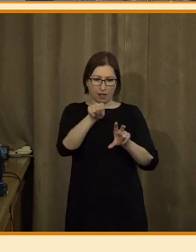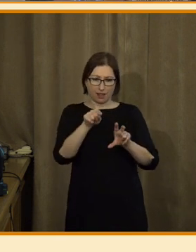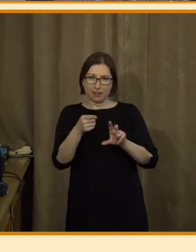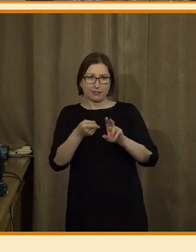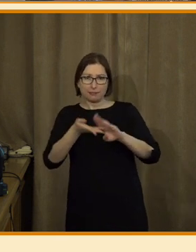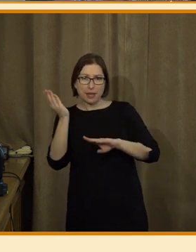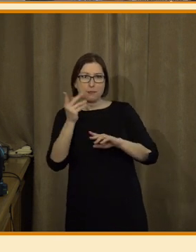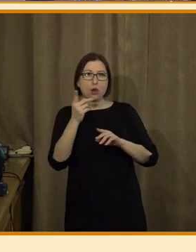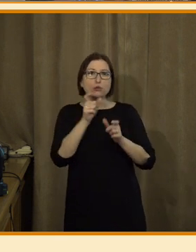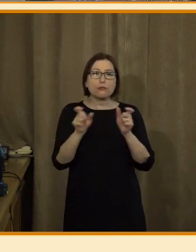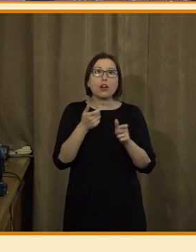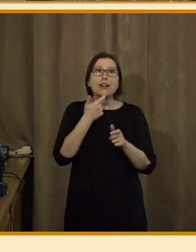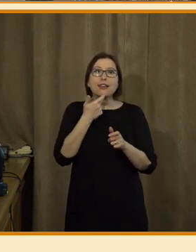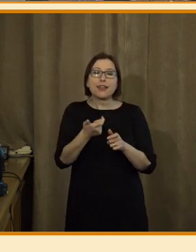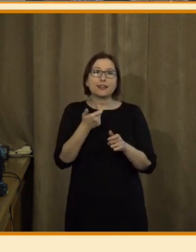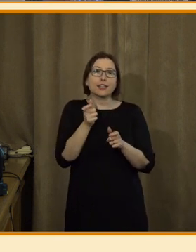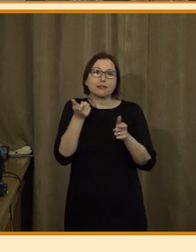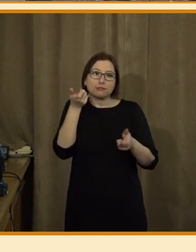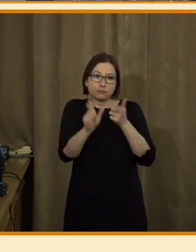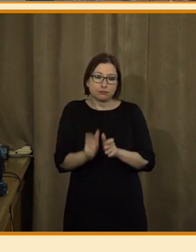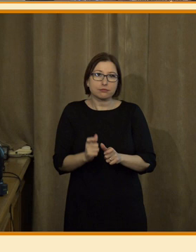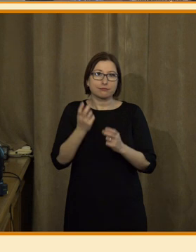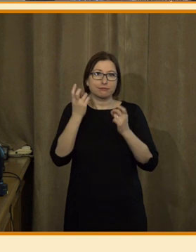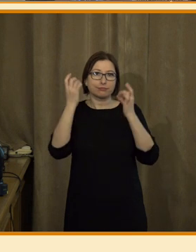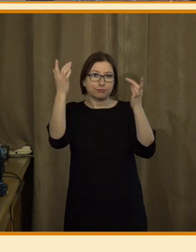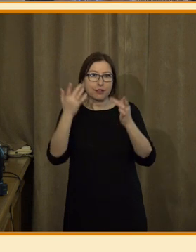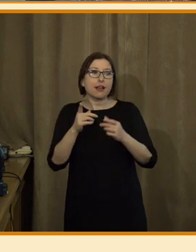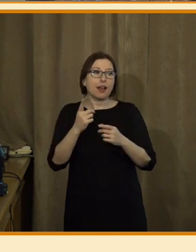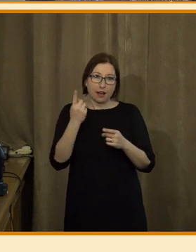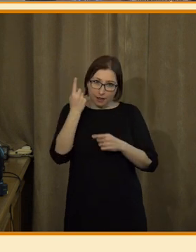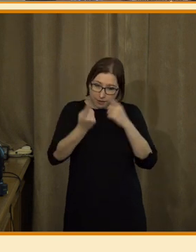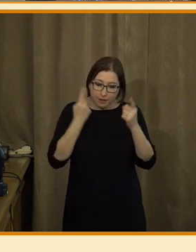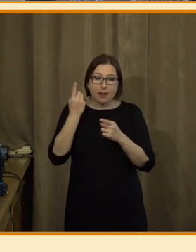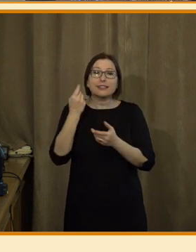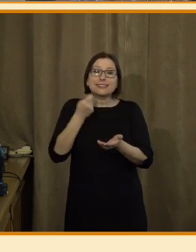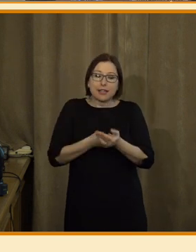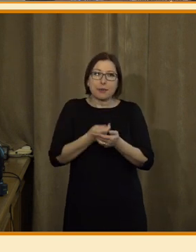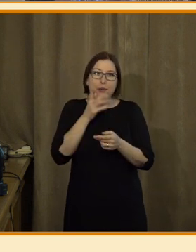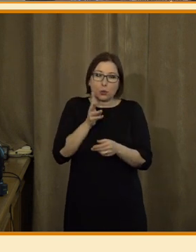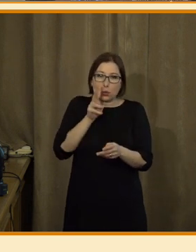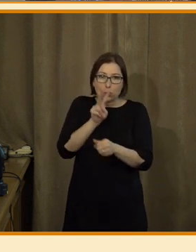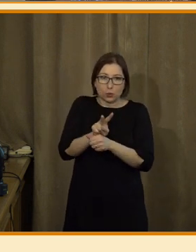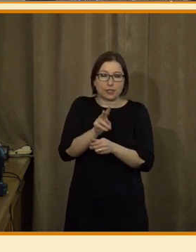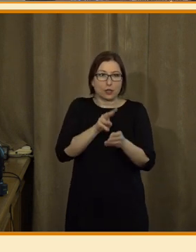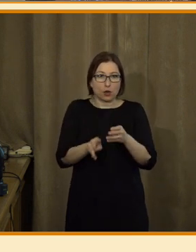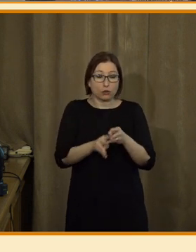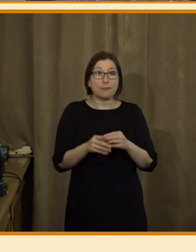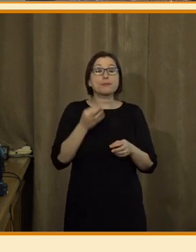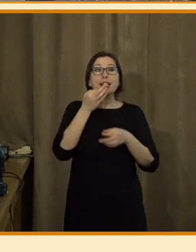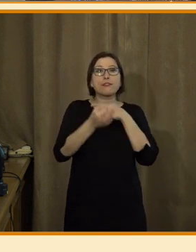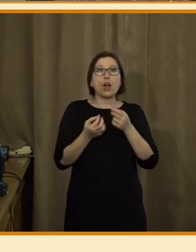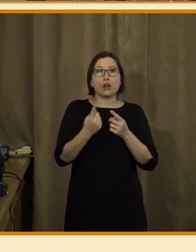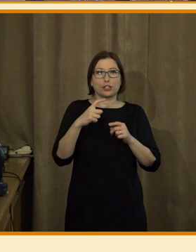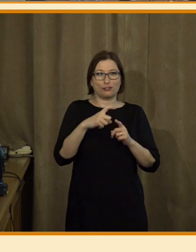velké jazykové modely dokážou i v úvozovkách vymýšlet. V tuto chvíli v infobance ČTK, což je